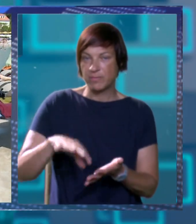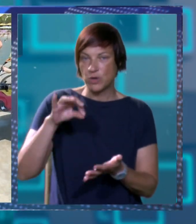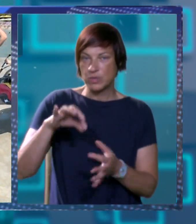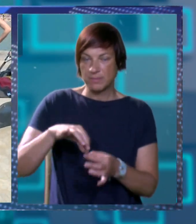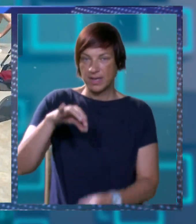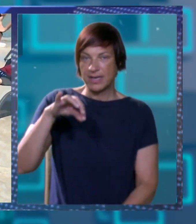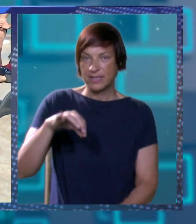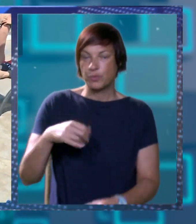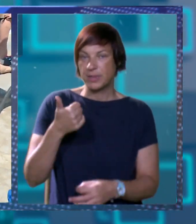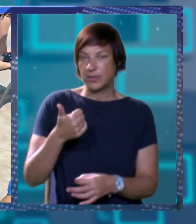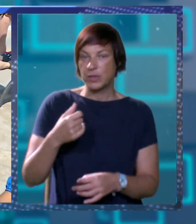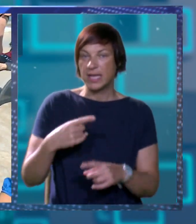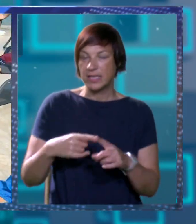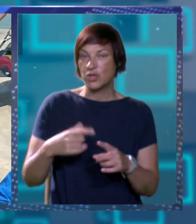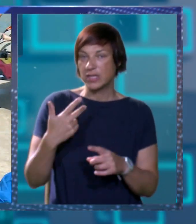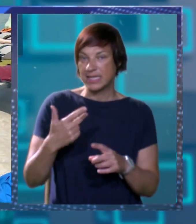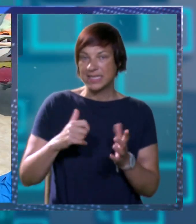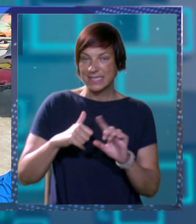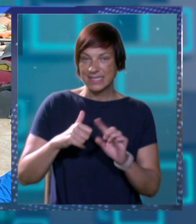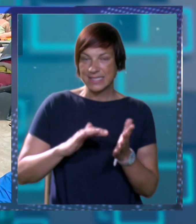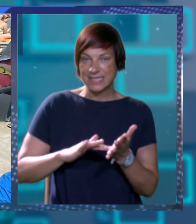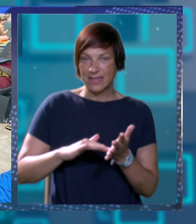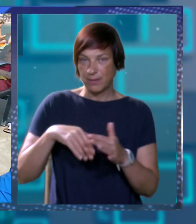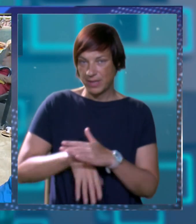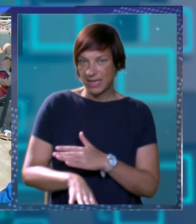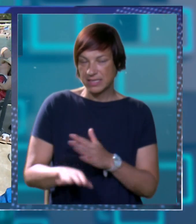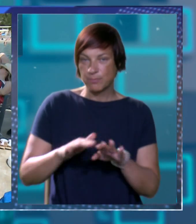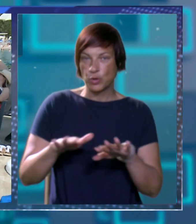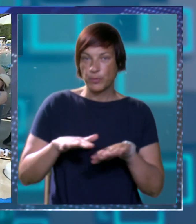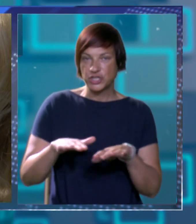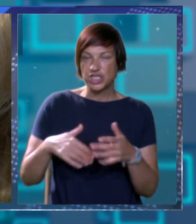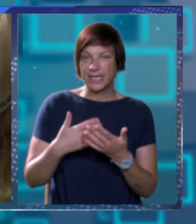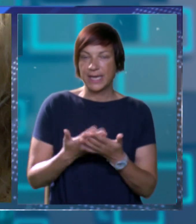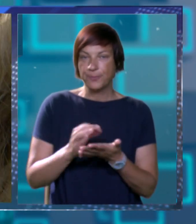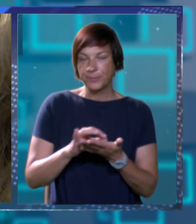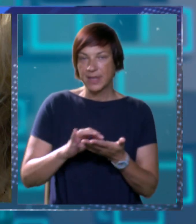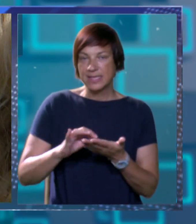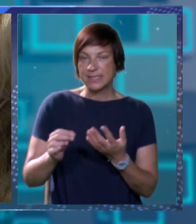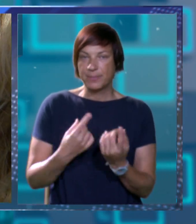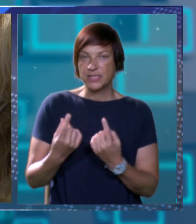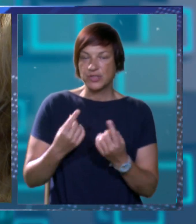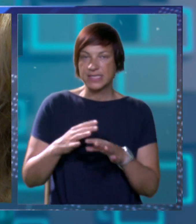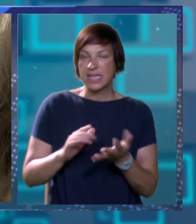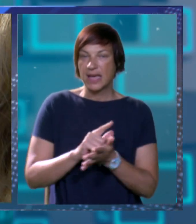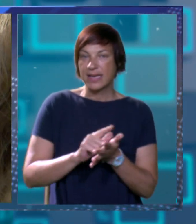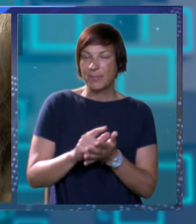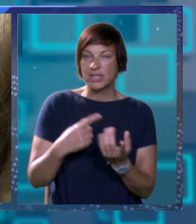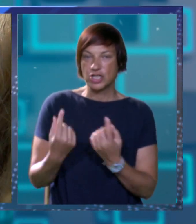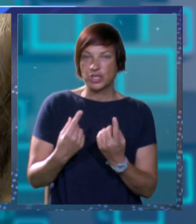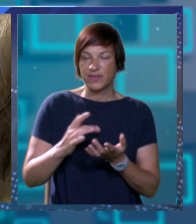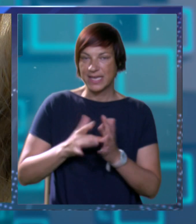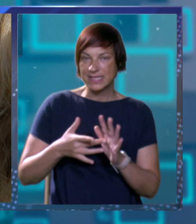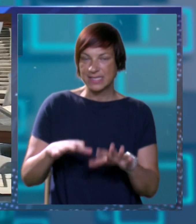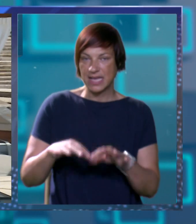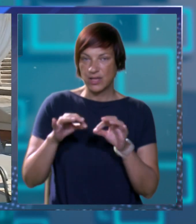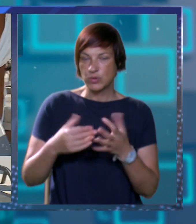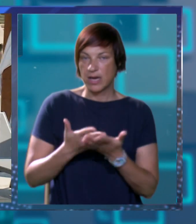uzima na dubini od najmanje 1,3 metra ispod površine mora. Zapisuje se stanje mora i meteorološki uvjeti,